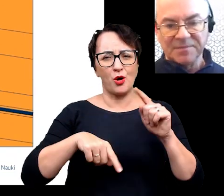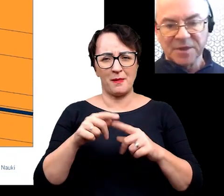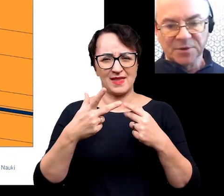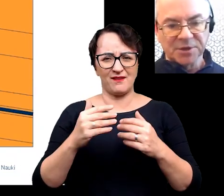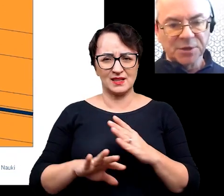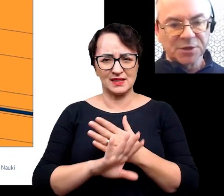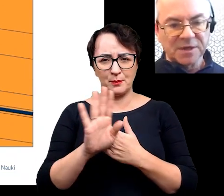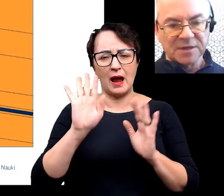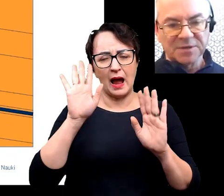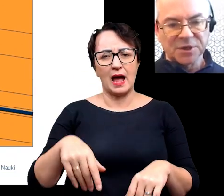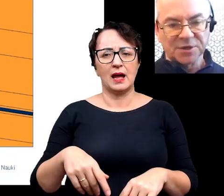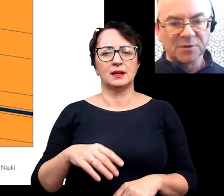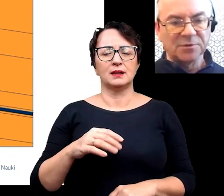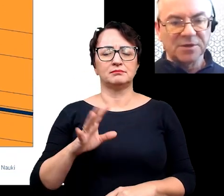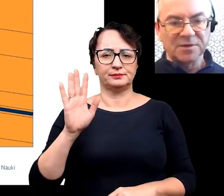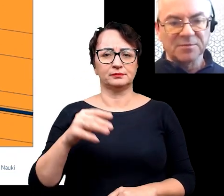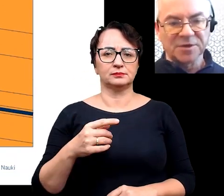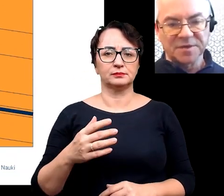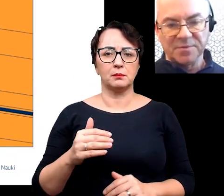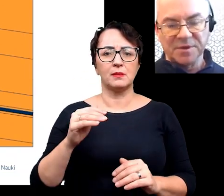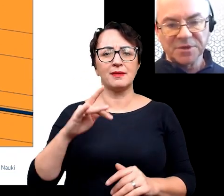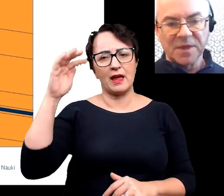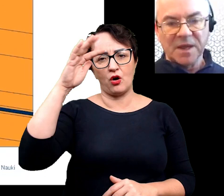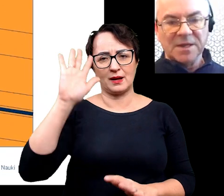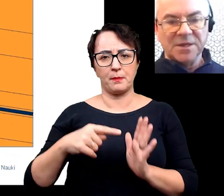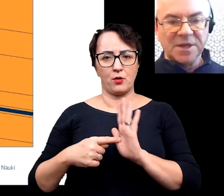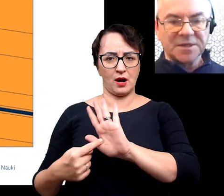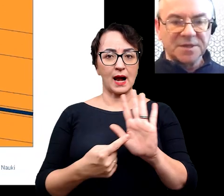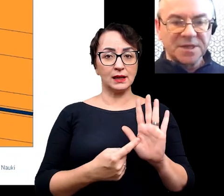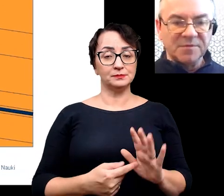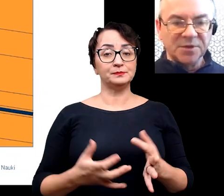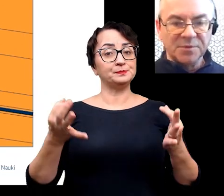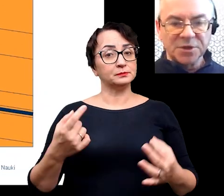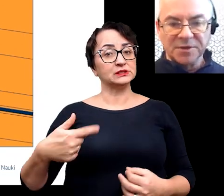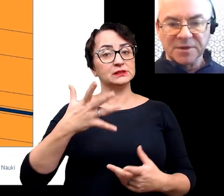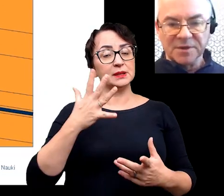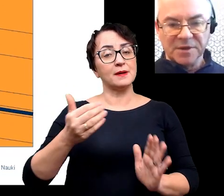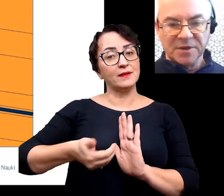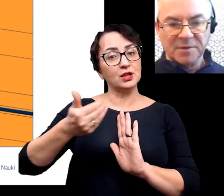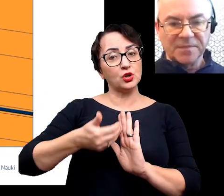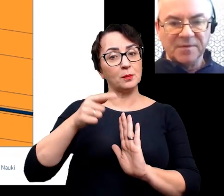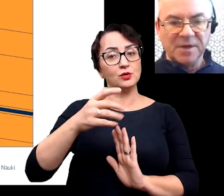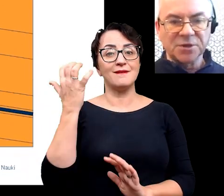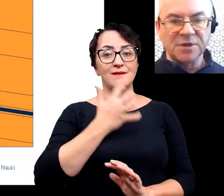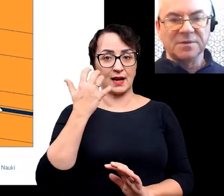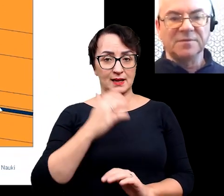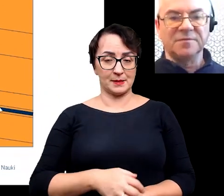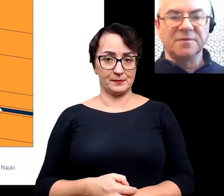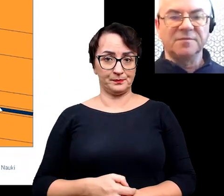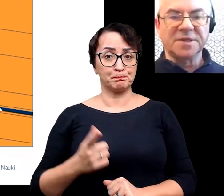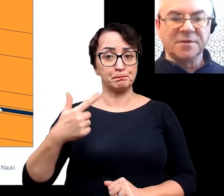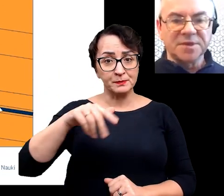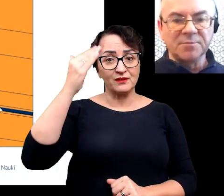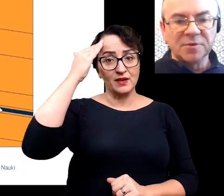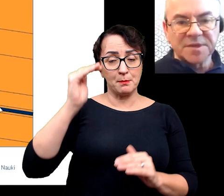niech będzie hipotetycznie coś takiego tutaj może występować. I teraz chcemy wydobyć ten węgiel. Wiemy, że